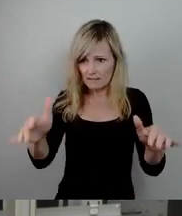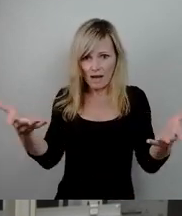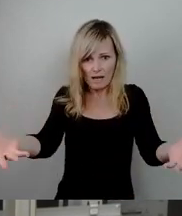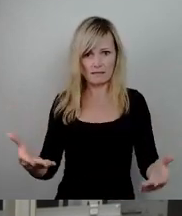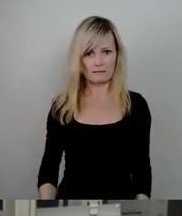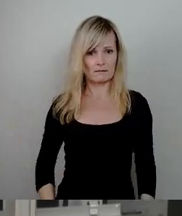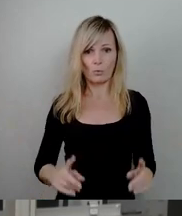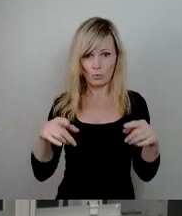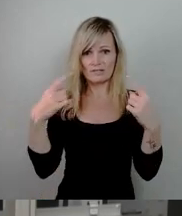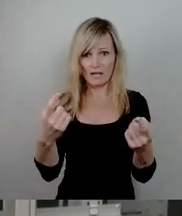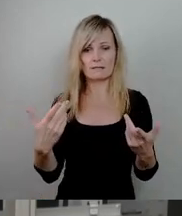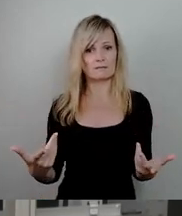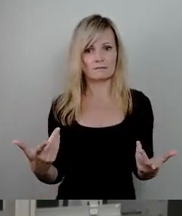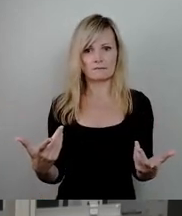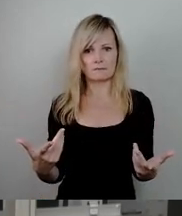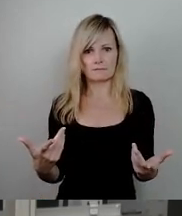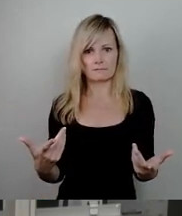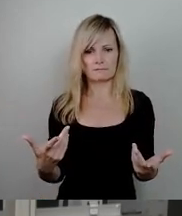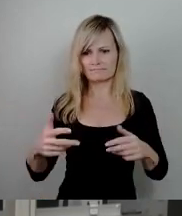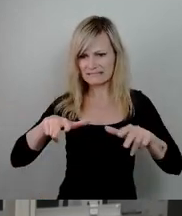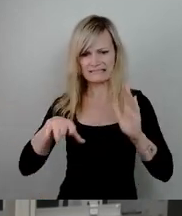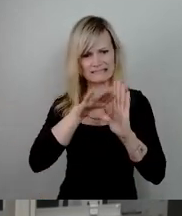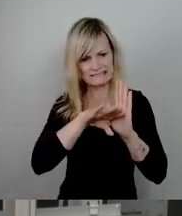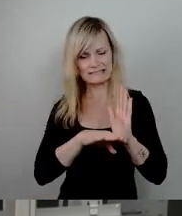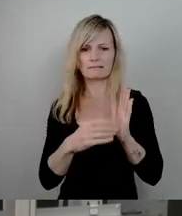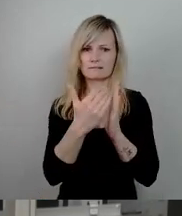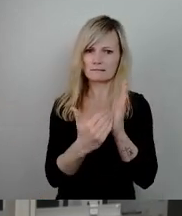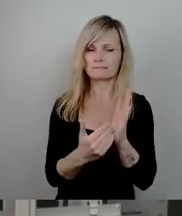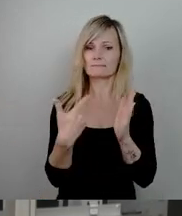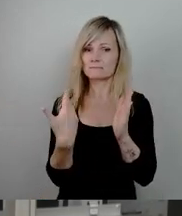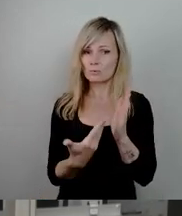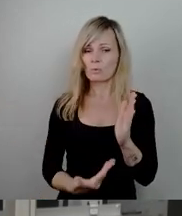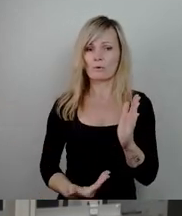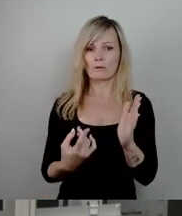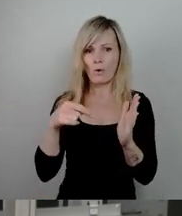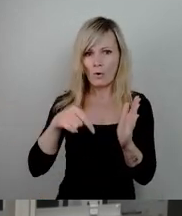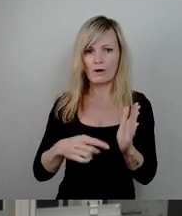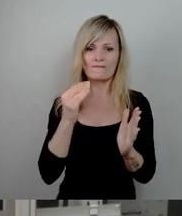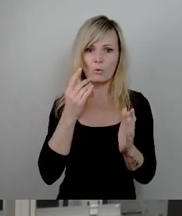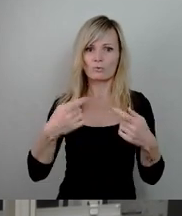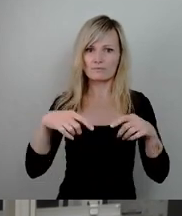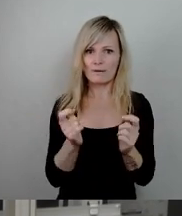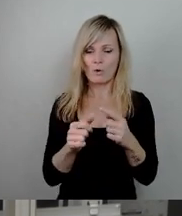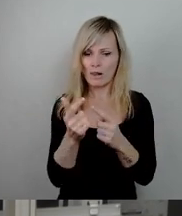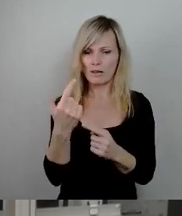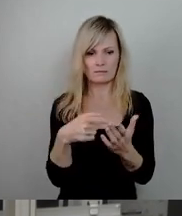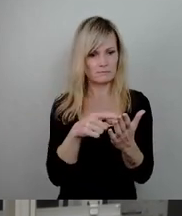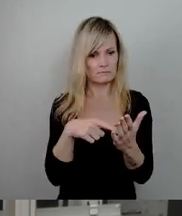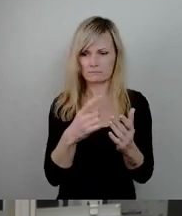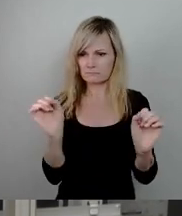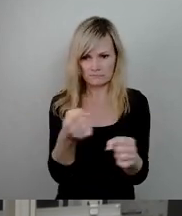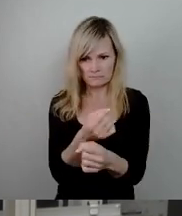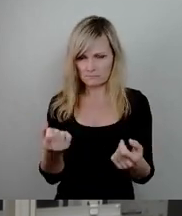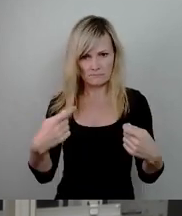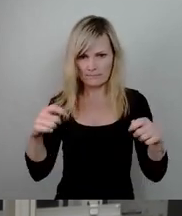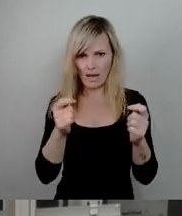man aufgrund der ganzen Regularien, die wir eben hier in den heutigen Wohnungsbausenden kaum noch Wohnungen bauen, weder der